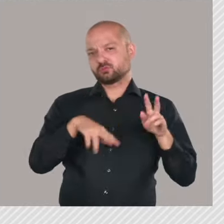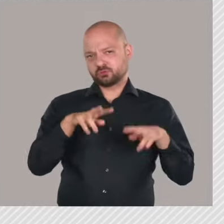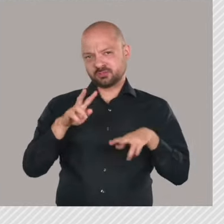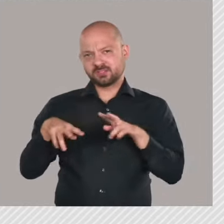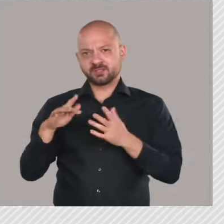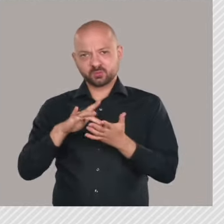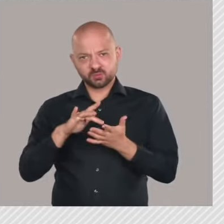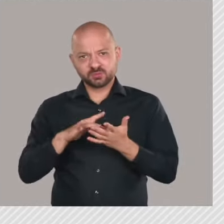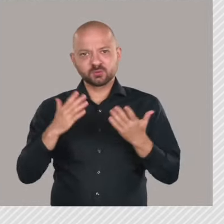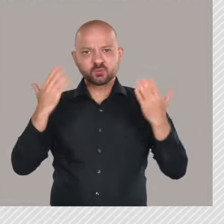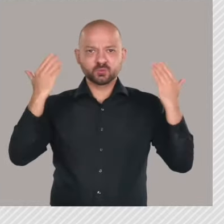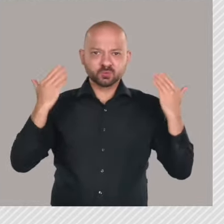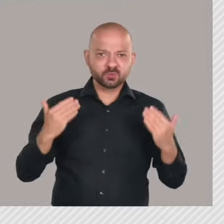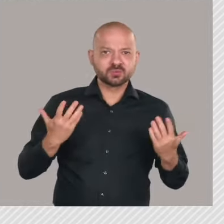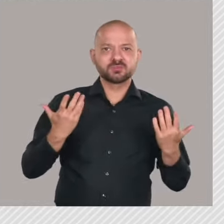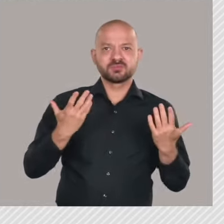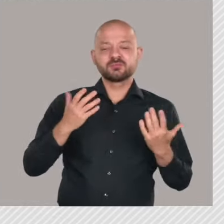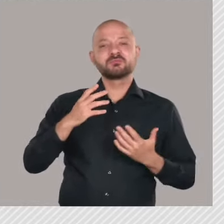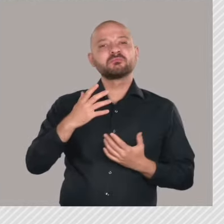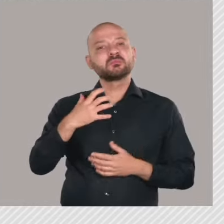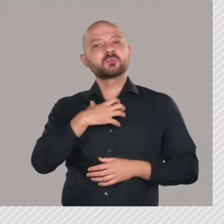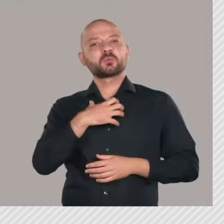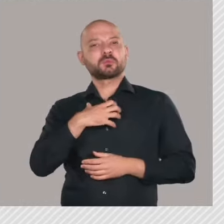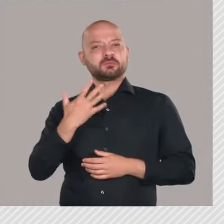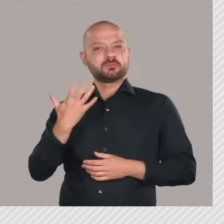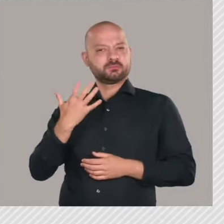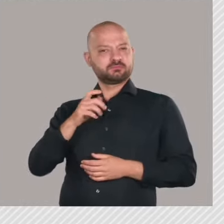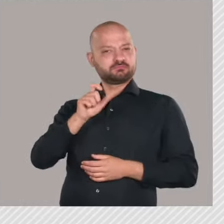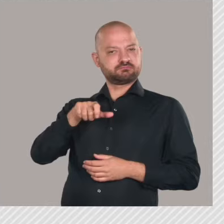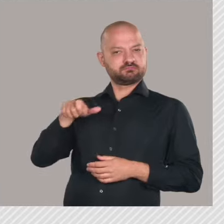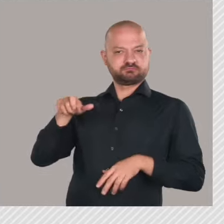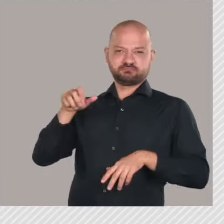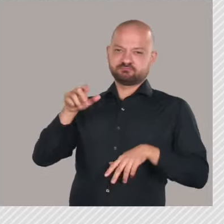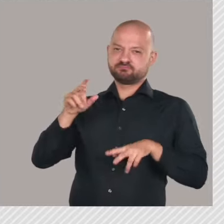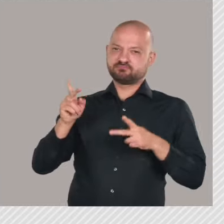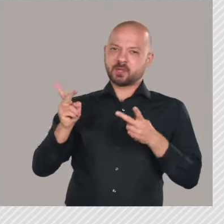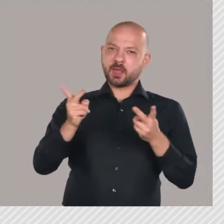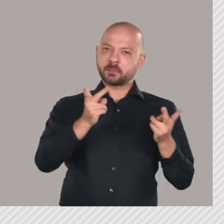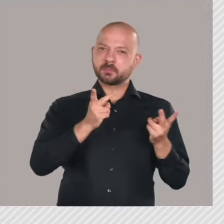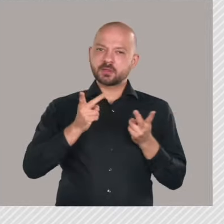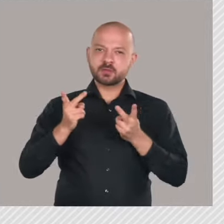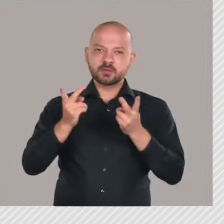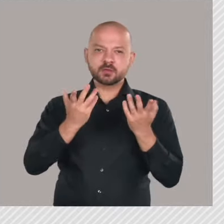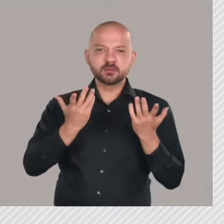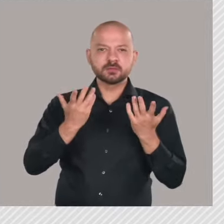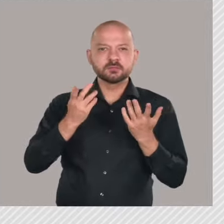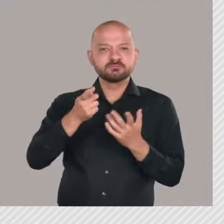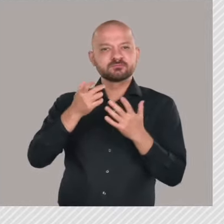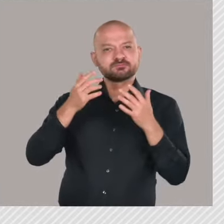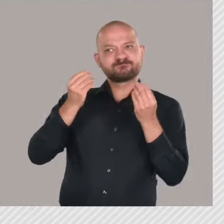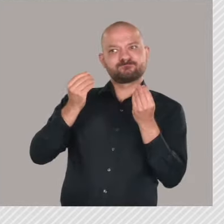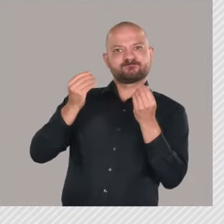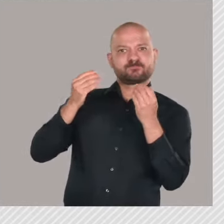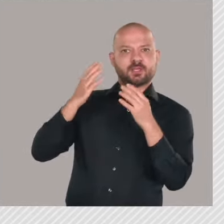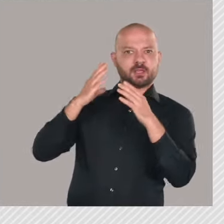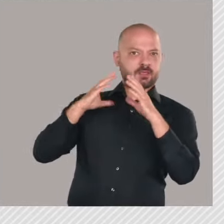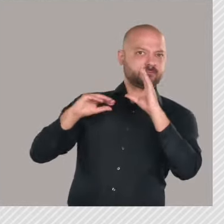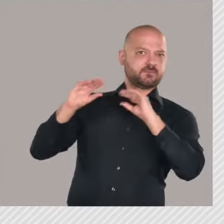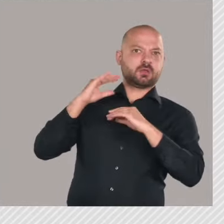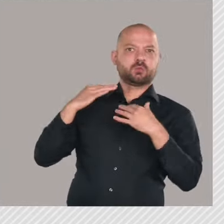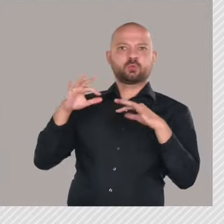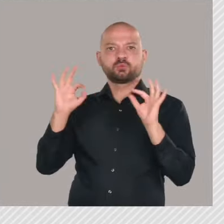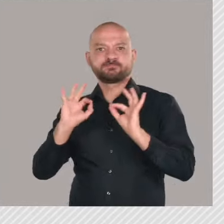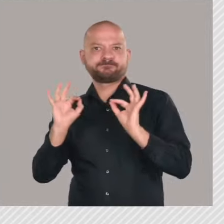dabei unterschiedlich, aber die Probleme der betroffenen Menschen sind vergleichbar. Sie werden bedroht und erfahren